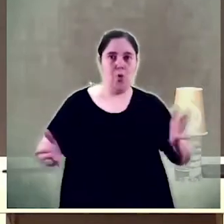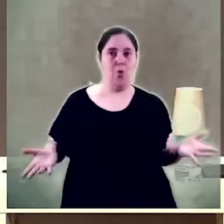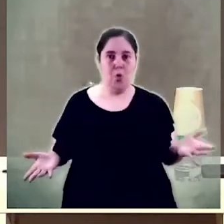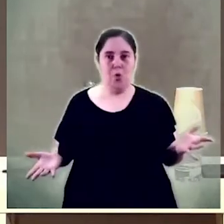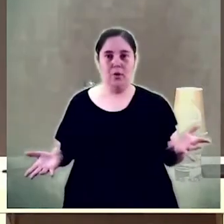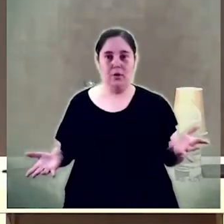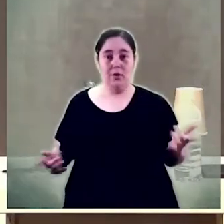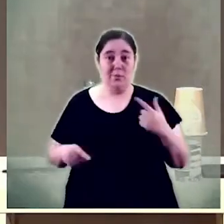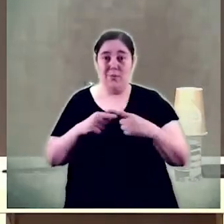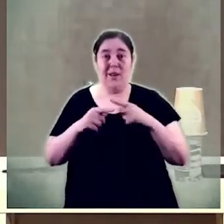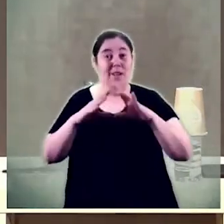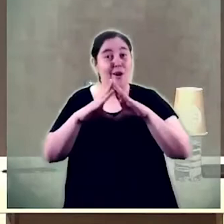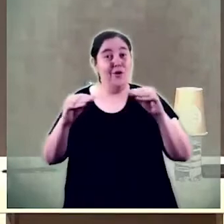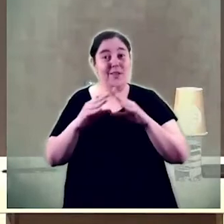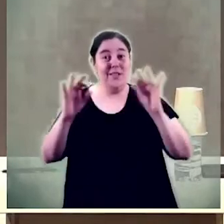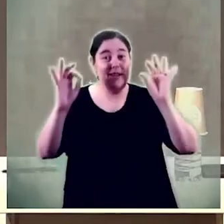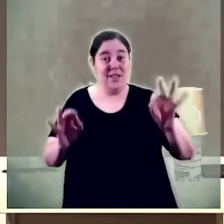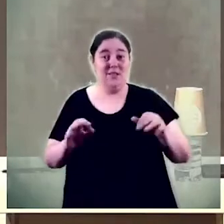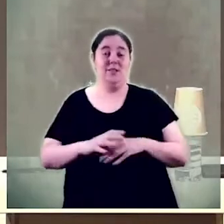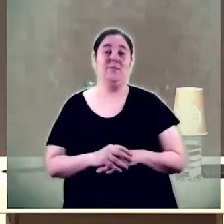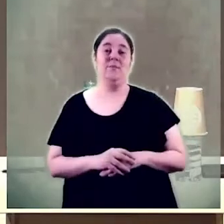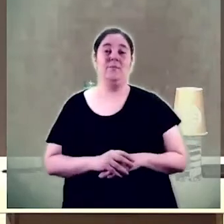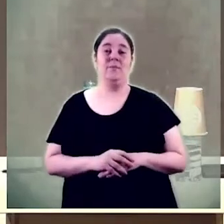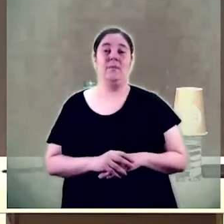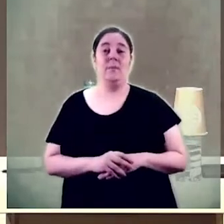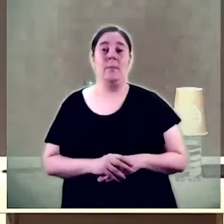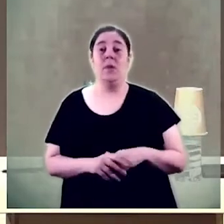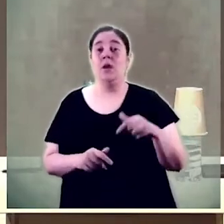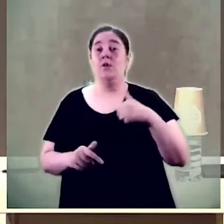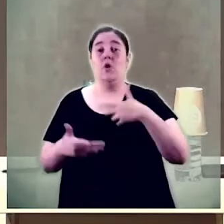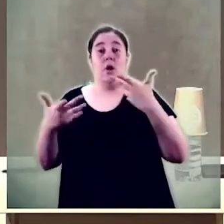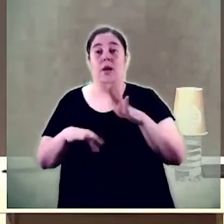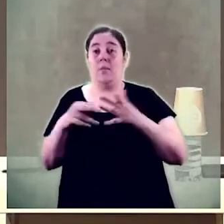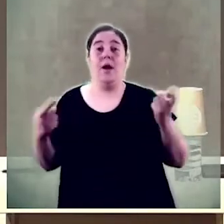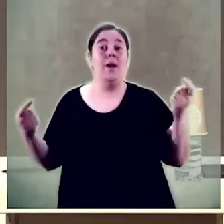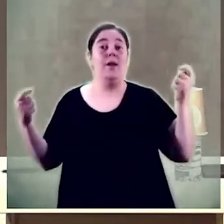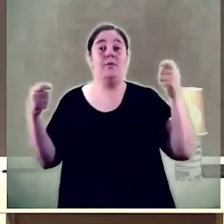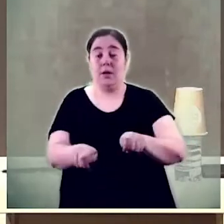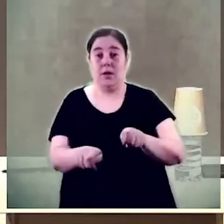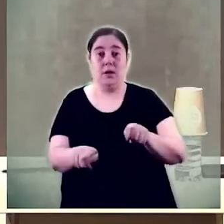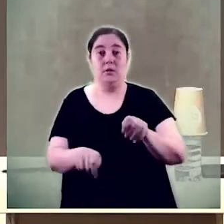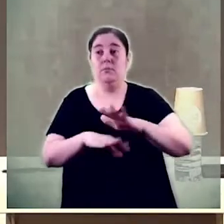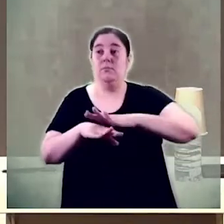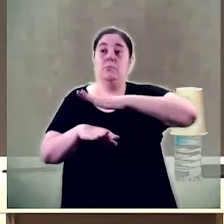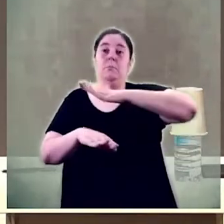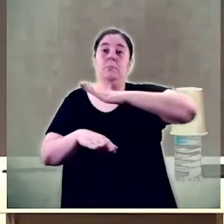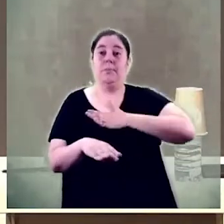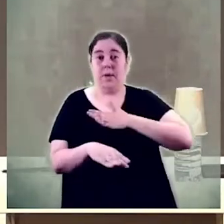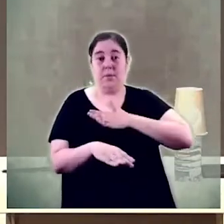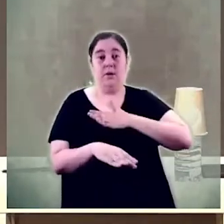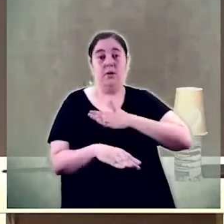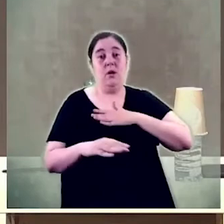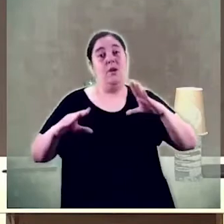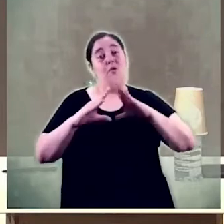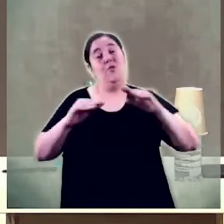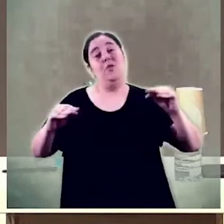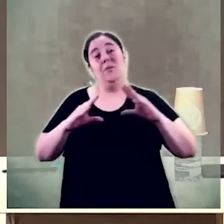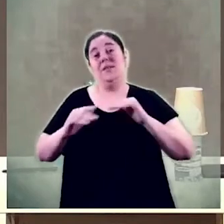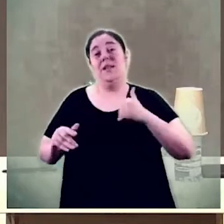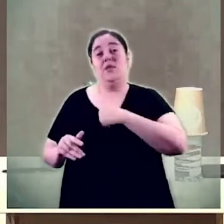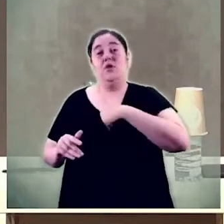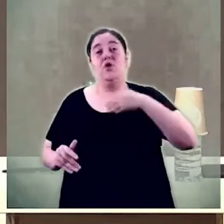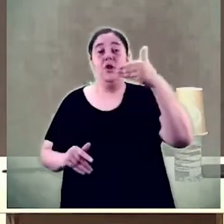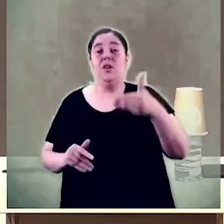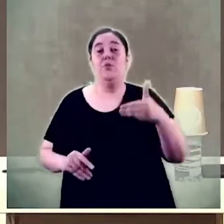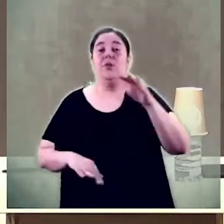la universitat jo ara volia acabar únicament dient-vos per mi és un paper important de la universitat és